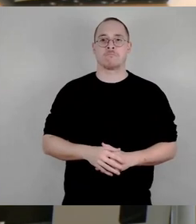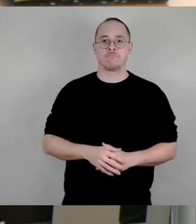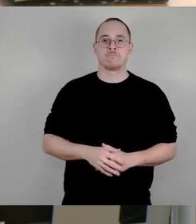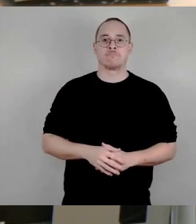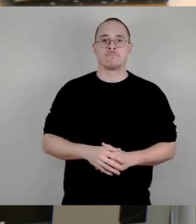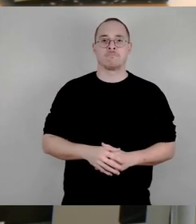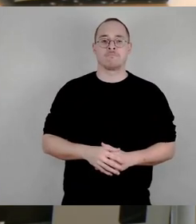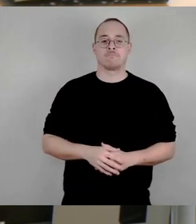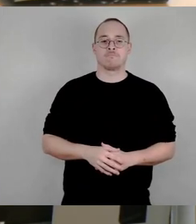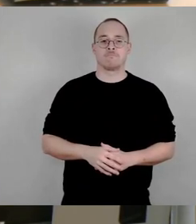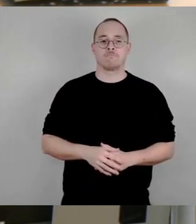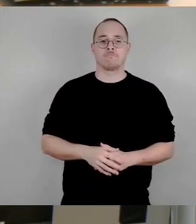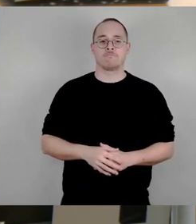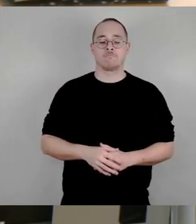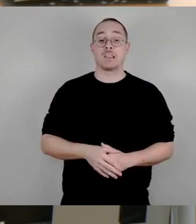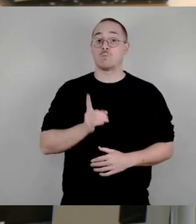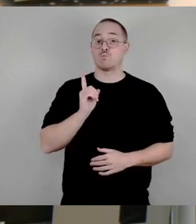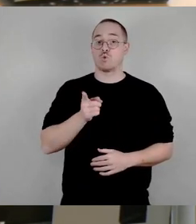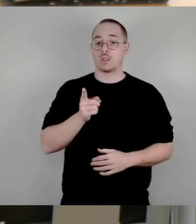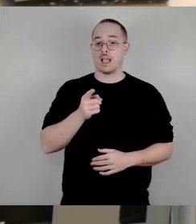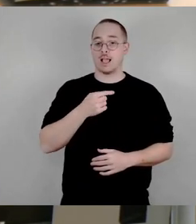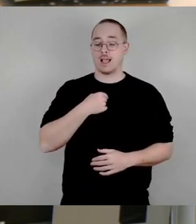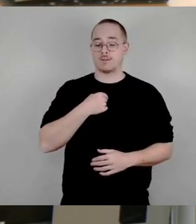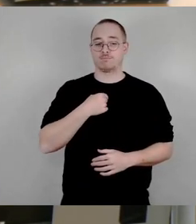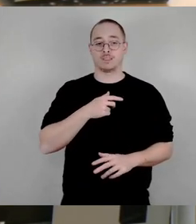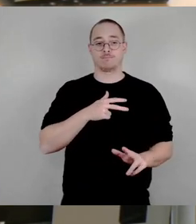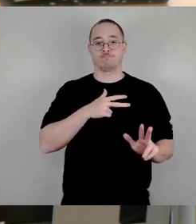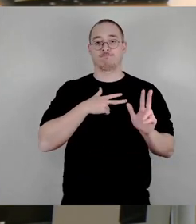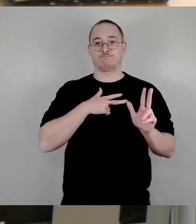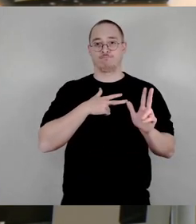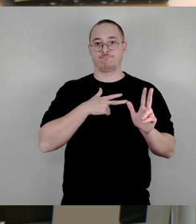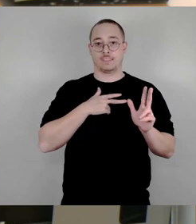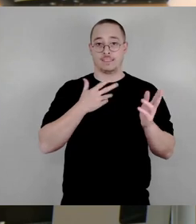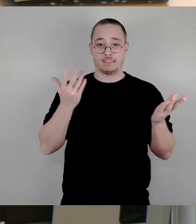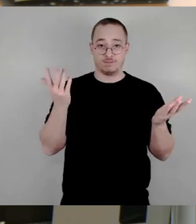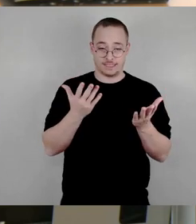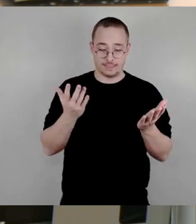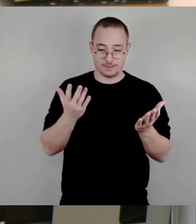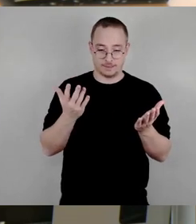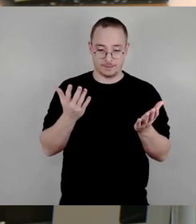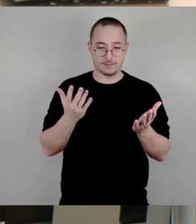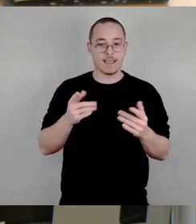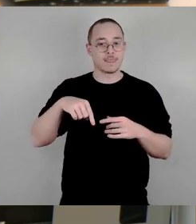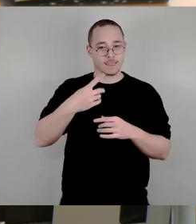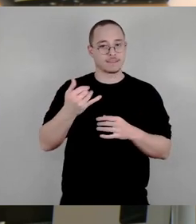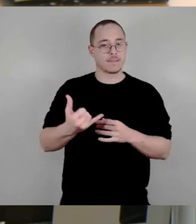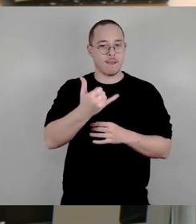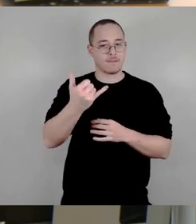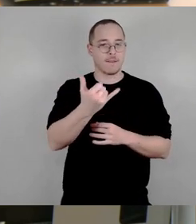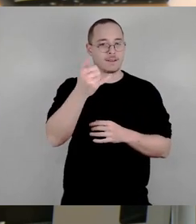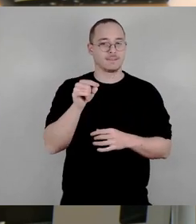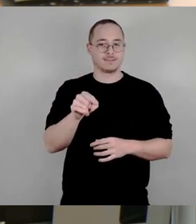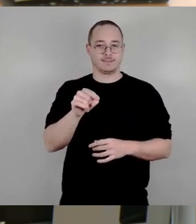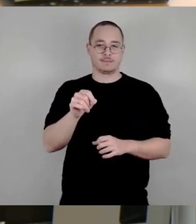gewahr werden, dass in den nächsten Jahren wir relativ wenig Eingriffsmöglichkeiten haben